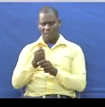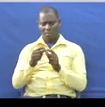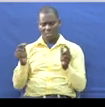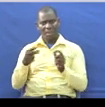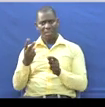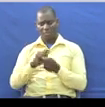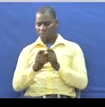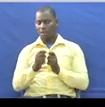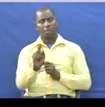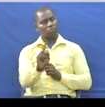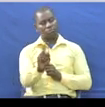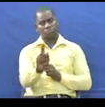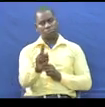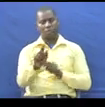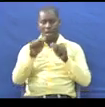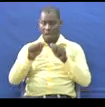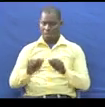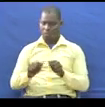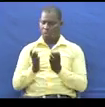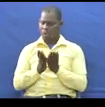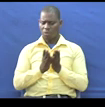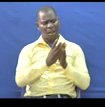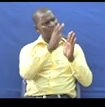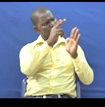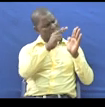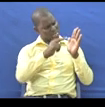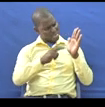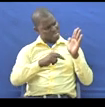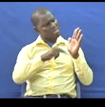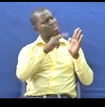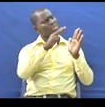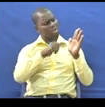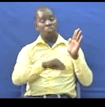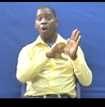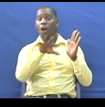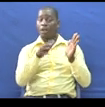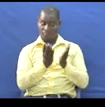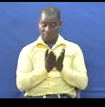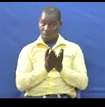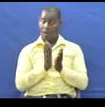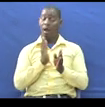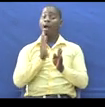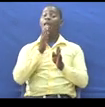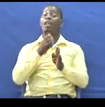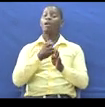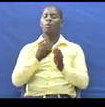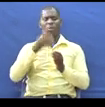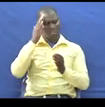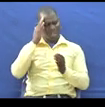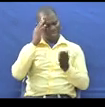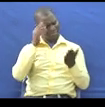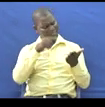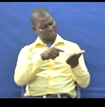Apana Unasoma Kwanza Hile Matini Kwanza Mwanzo Mpaka Mwisho Ili Ujue Mwandishi